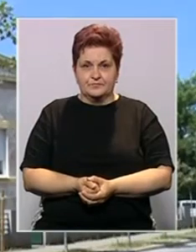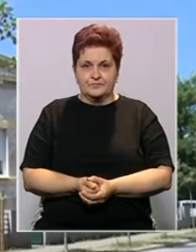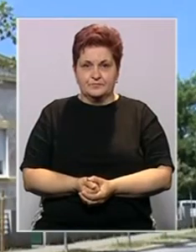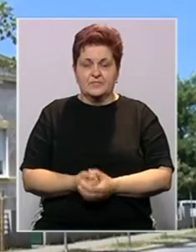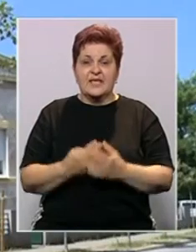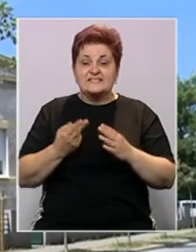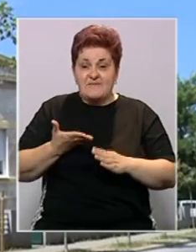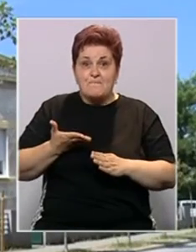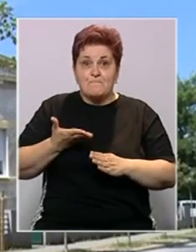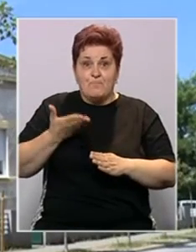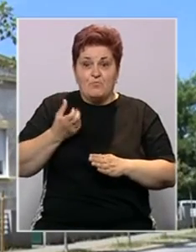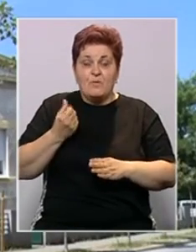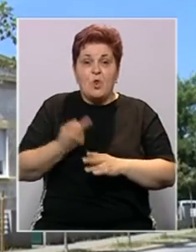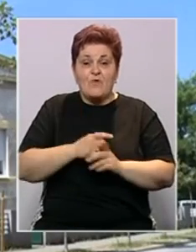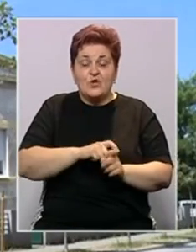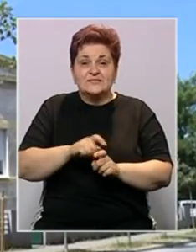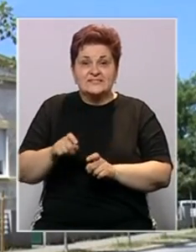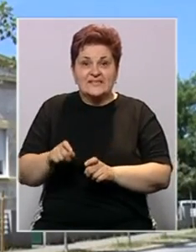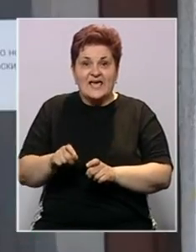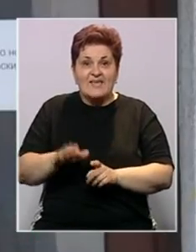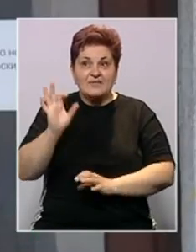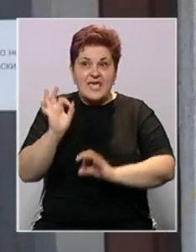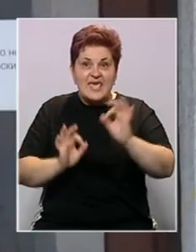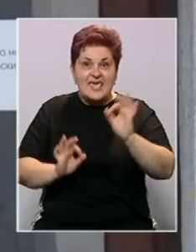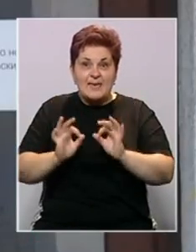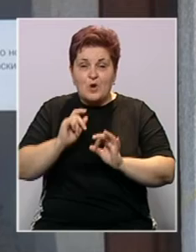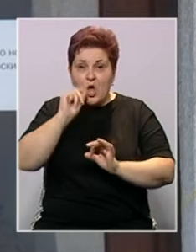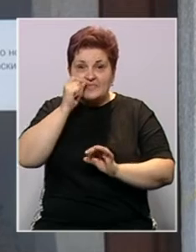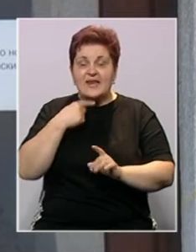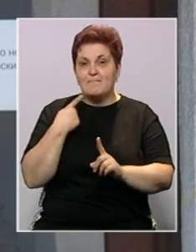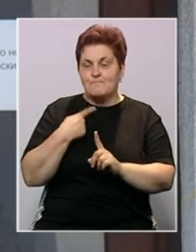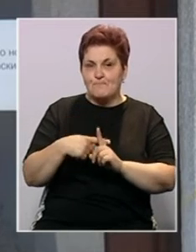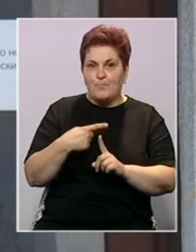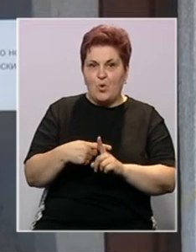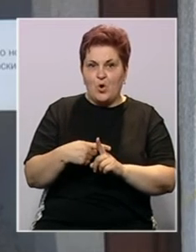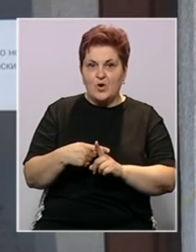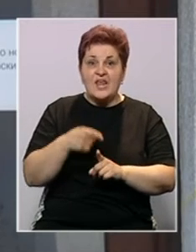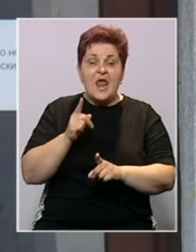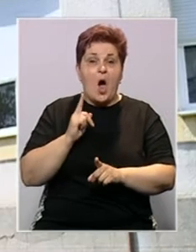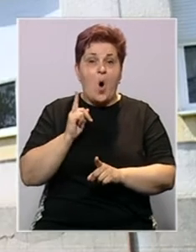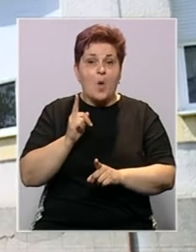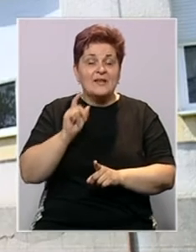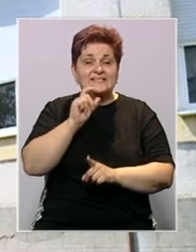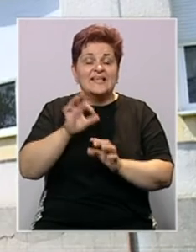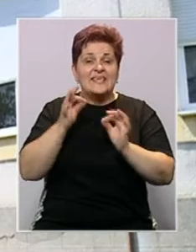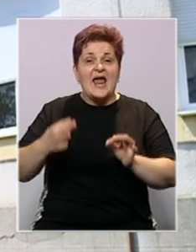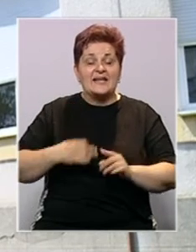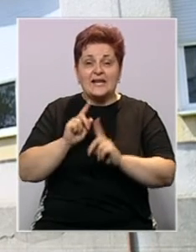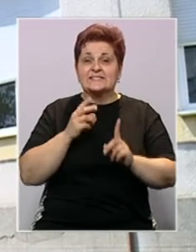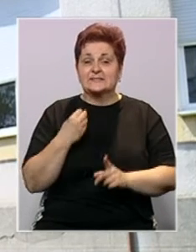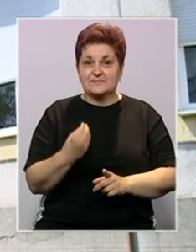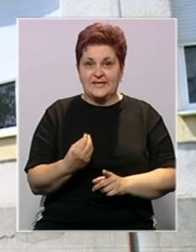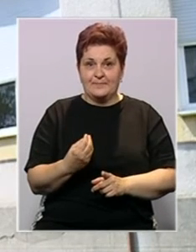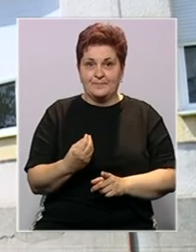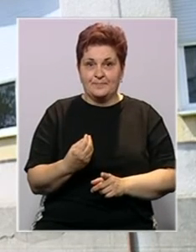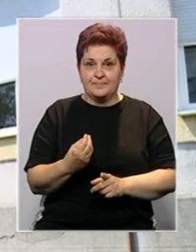Značajno se povećava brojnovo zaraženih. Visok procenat testiranih je pozitivan. Na ovo upozoravaju Institutu za javno zdravstvo Republike